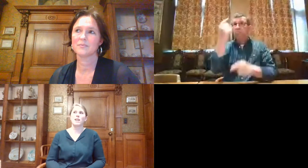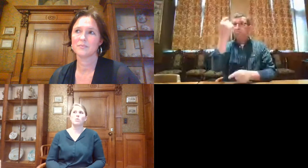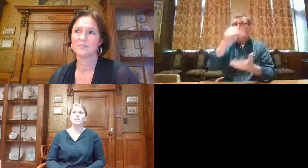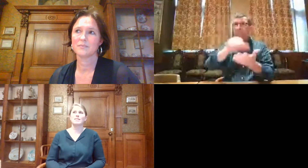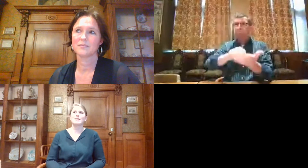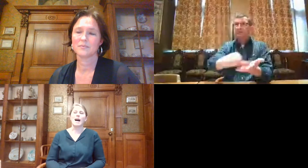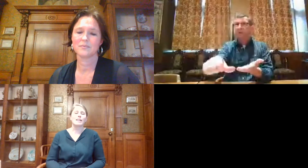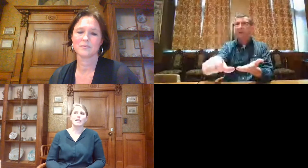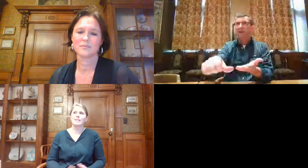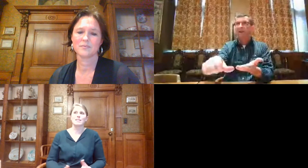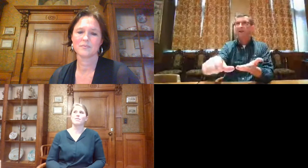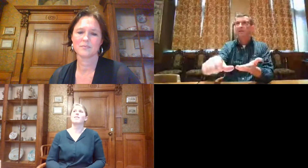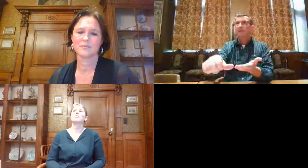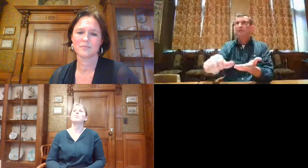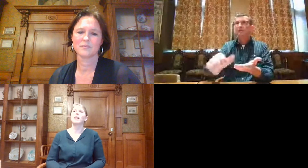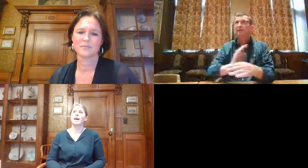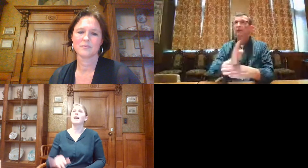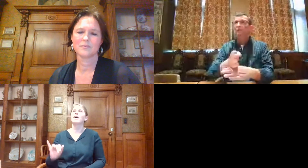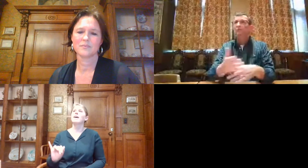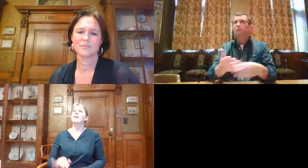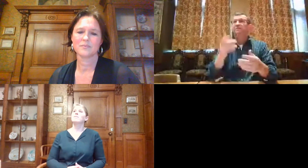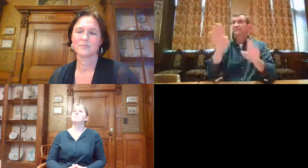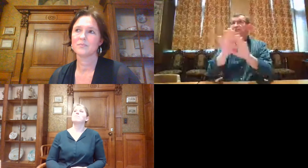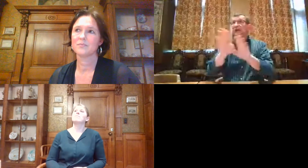wel weinig. Ook de taal daarin is vaak te moeilijk.